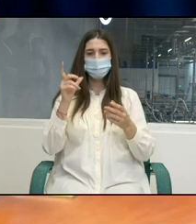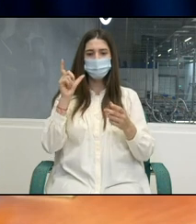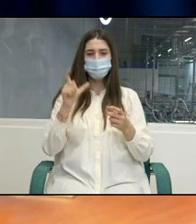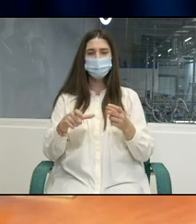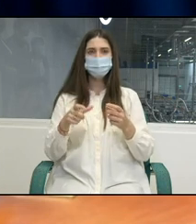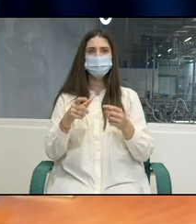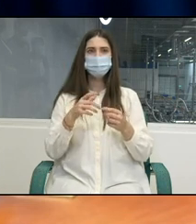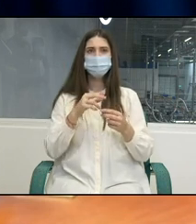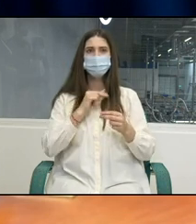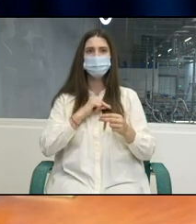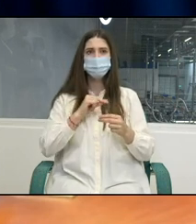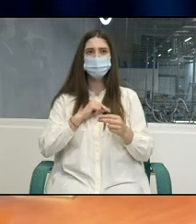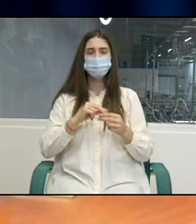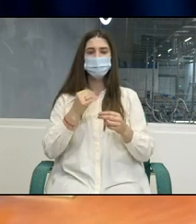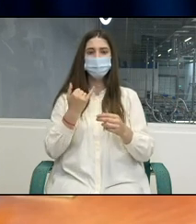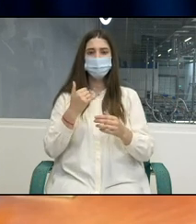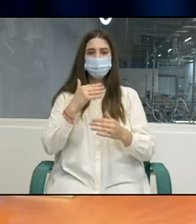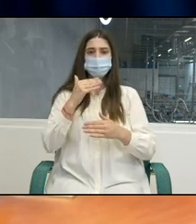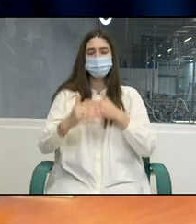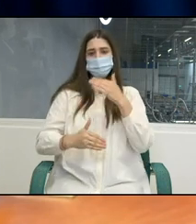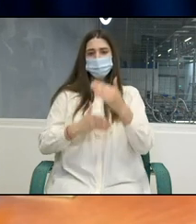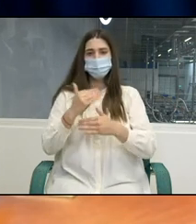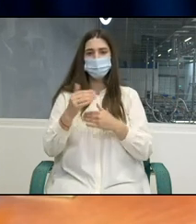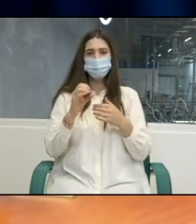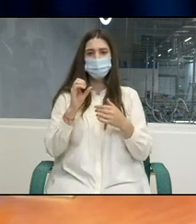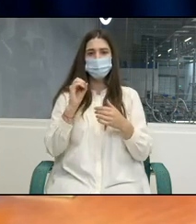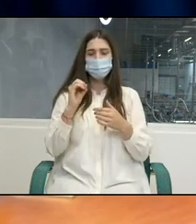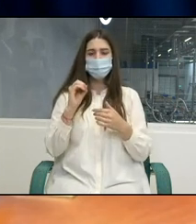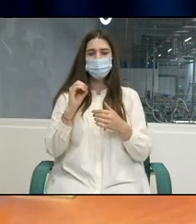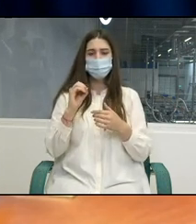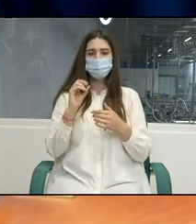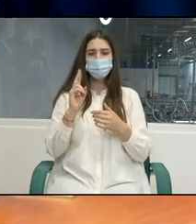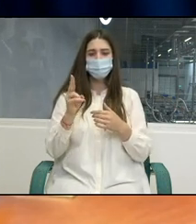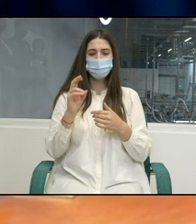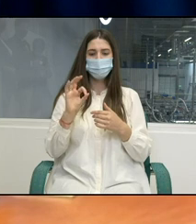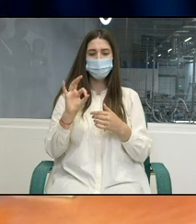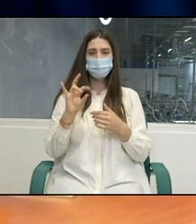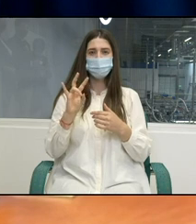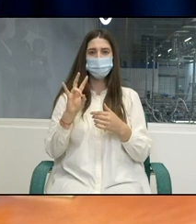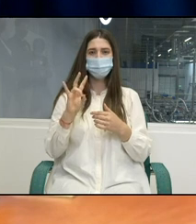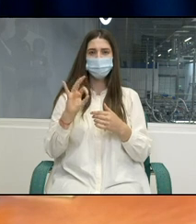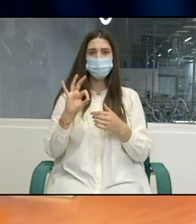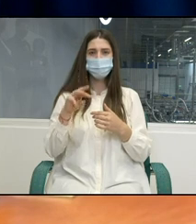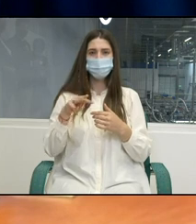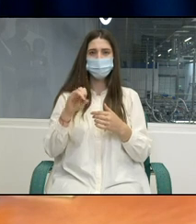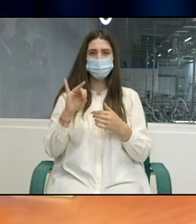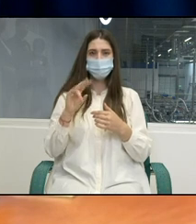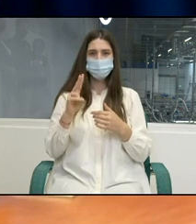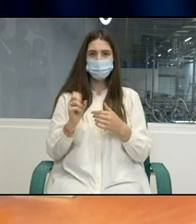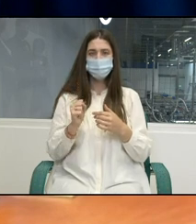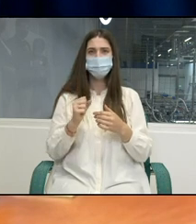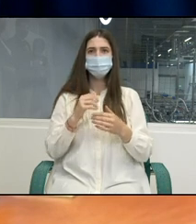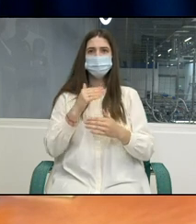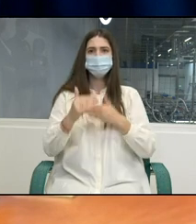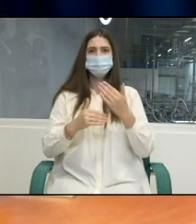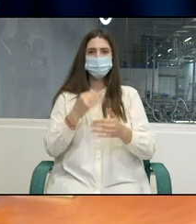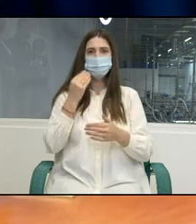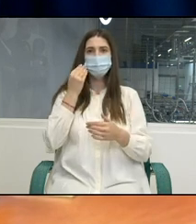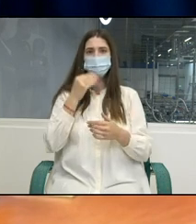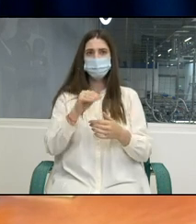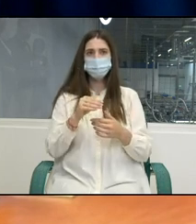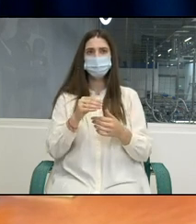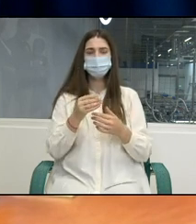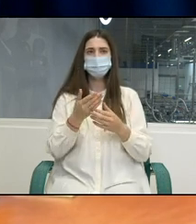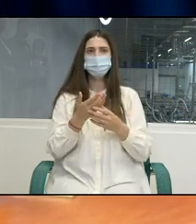rezultate dezvoltarea economică significativă reducând decalajul dintre țara și restul Europei. Totuși, după cum a făcut aluzie și domnul